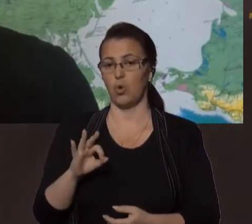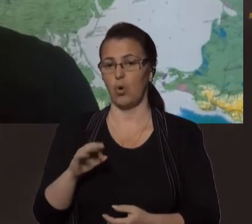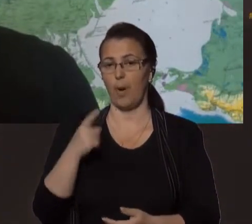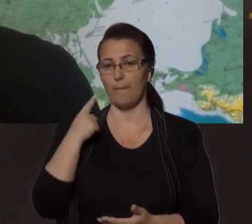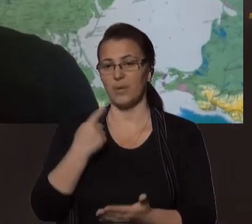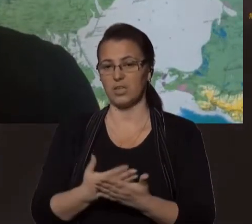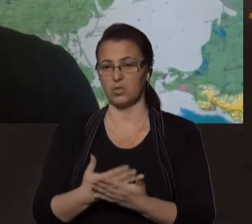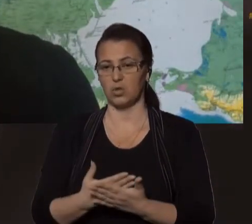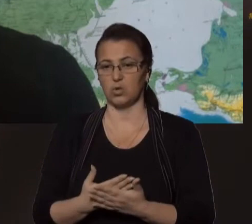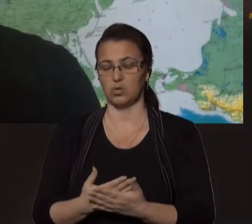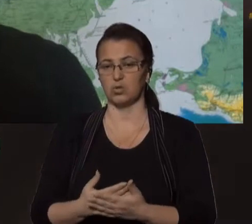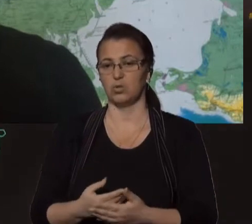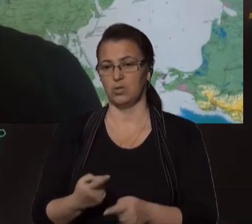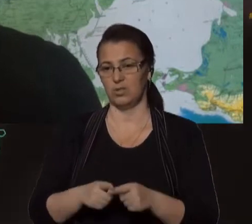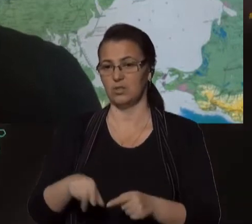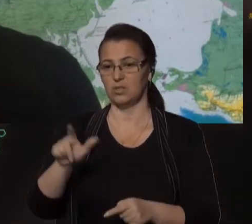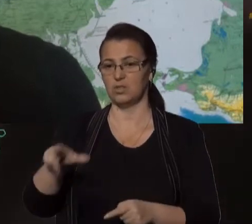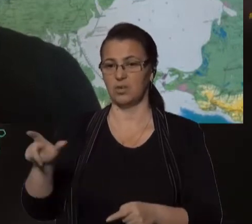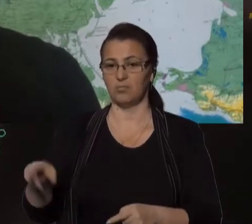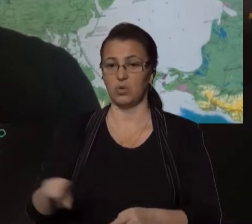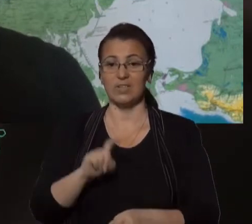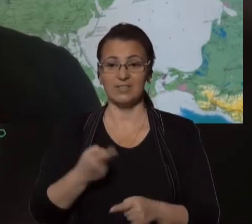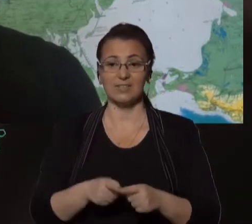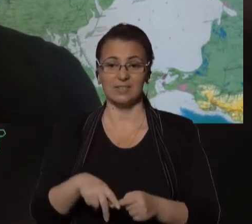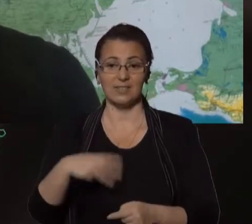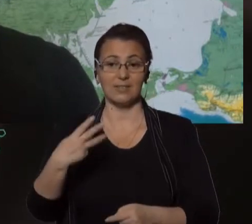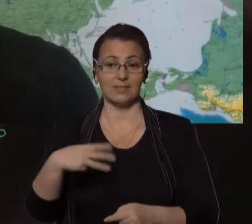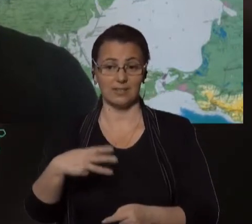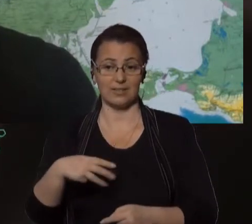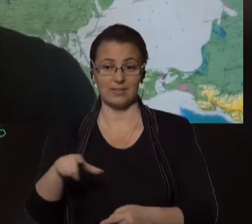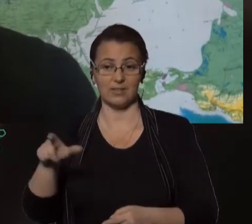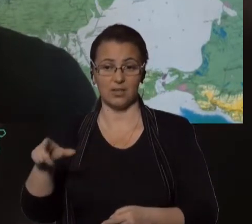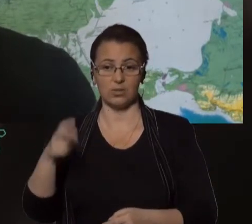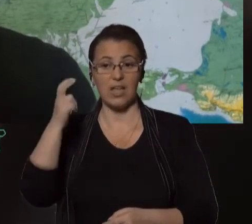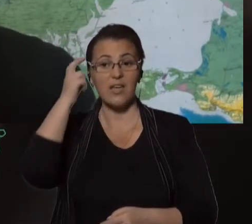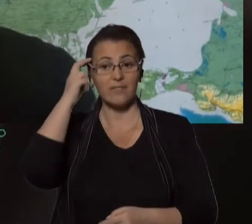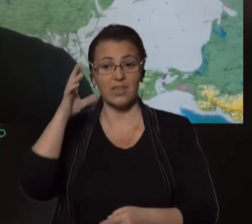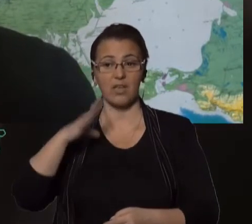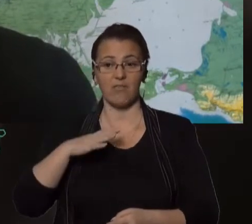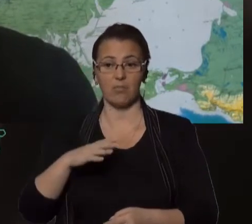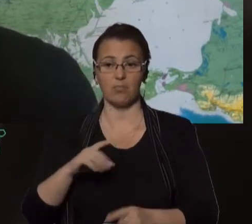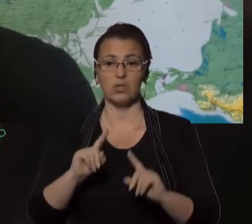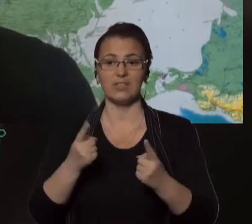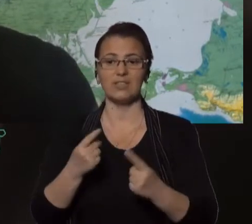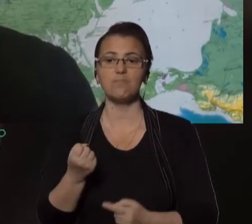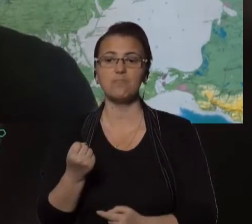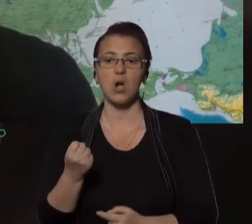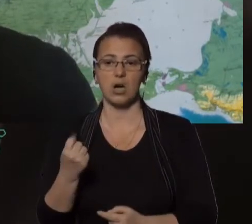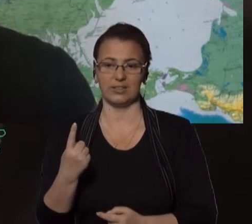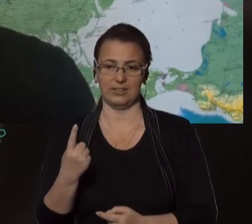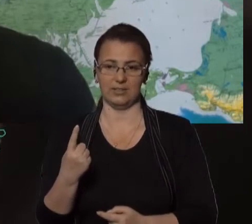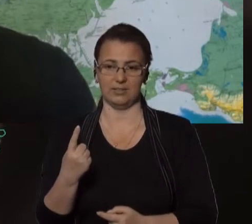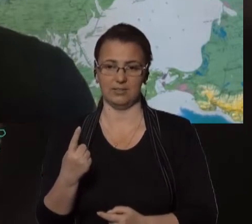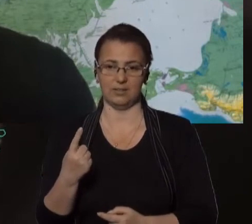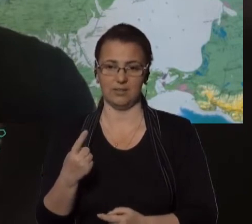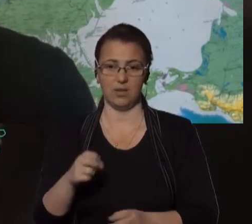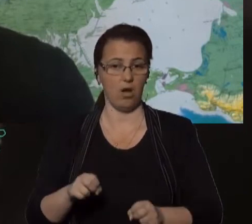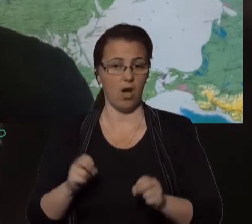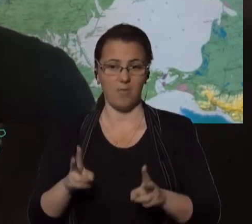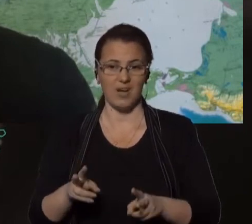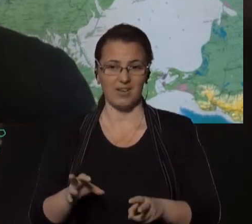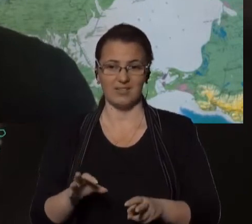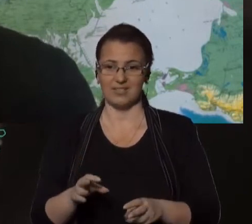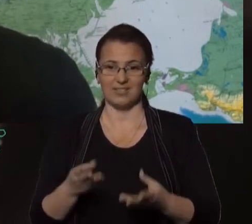потенційним диверсантам. Із цих 30 лише в Києві було затримано 11 років. Тобто небезпека